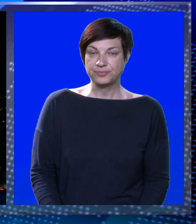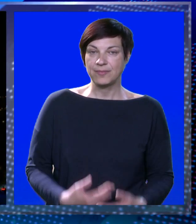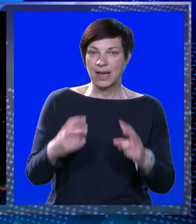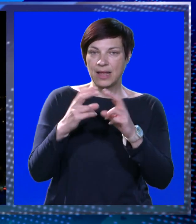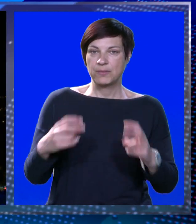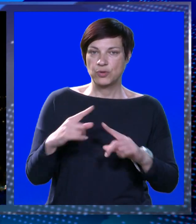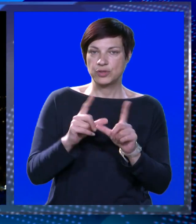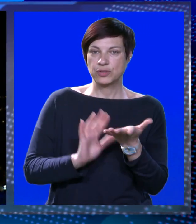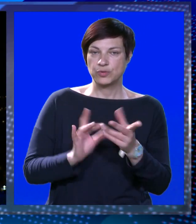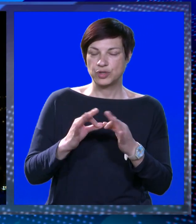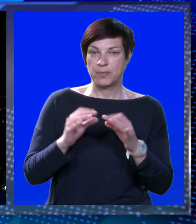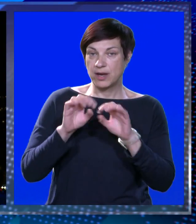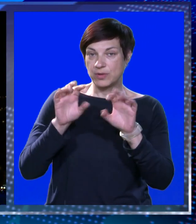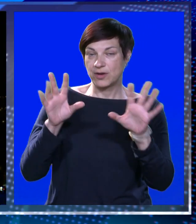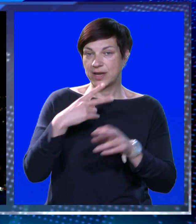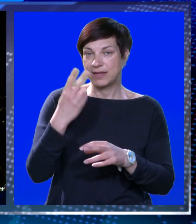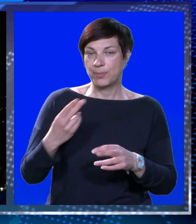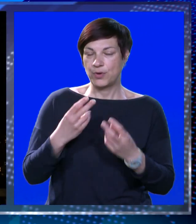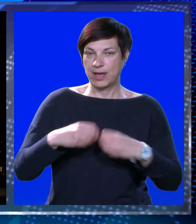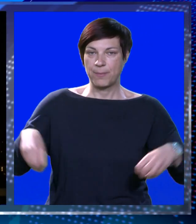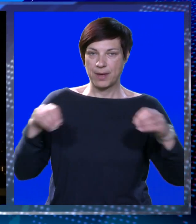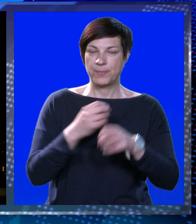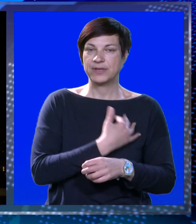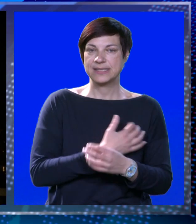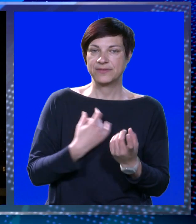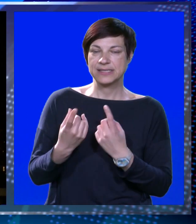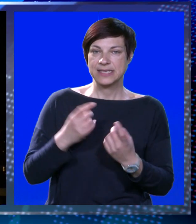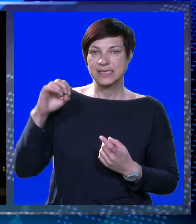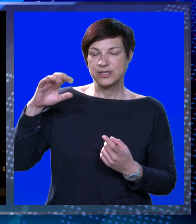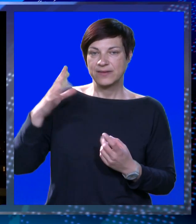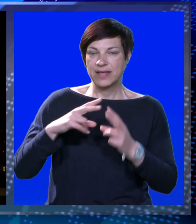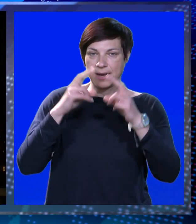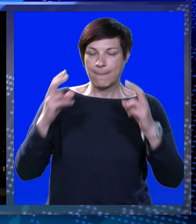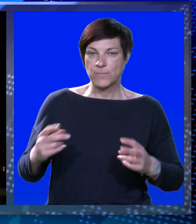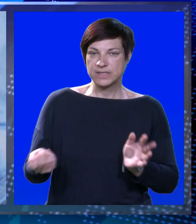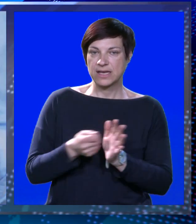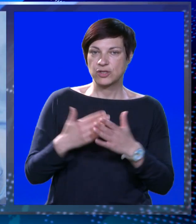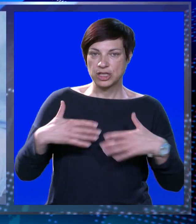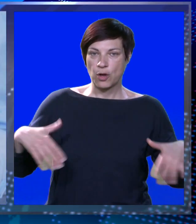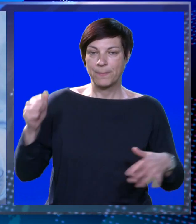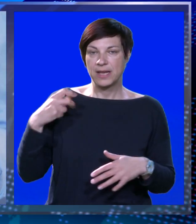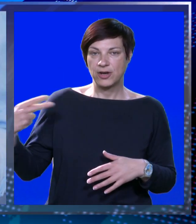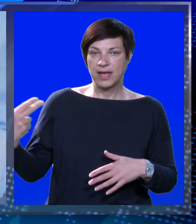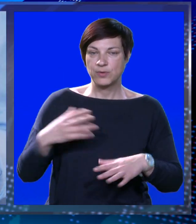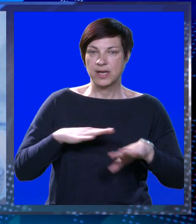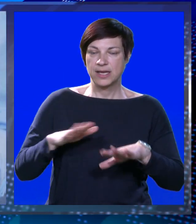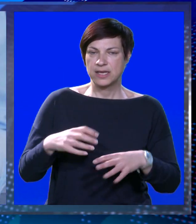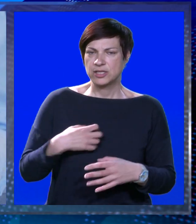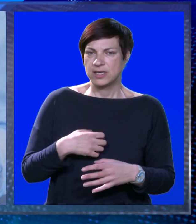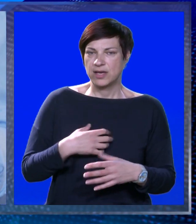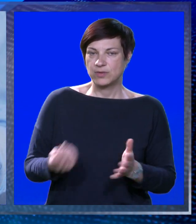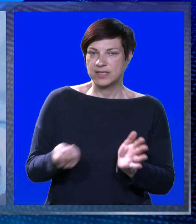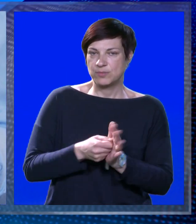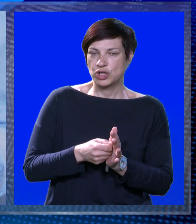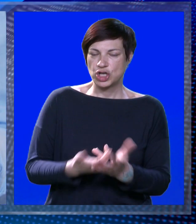Most doktora Franja Tuđmana u dekorativnim bojama. Projekt hrvatskih cesa za osvjedjenje mosta koštao skoro milijun eura. Građani